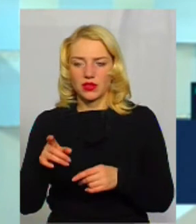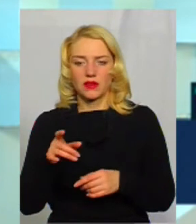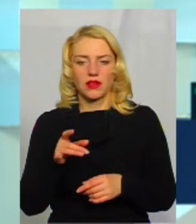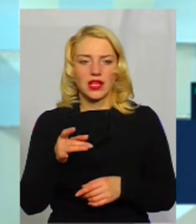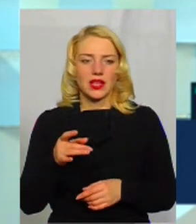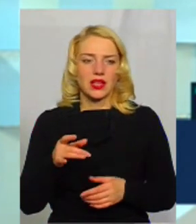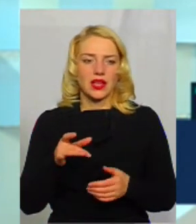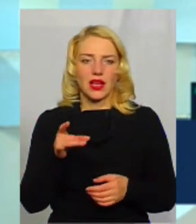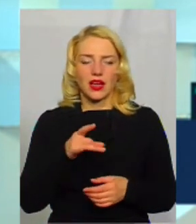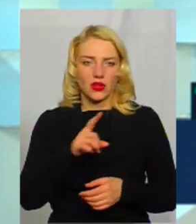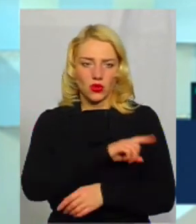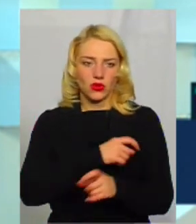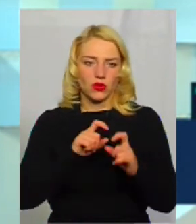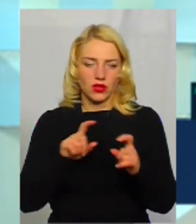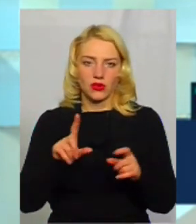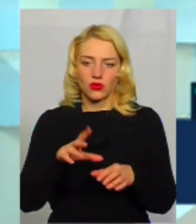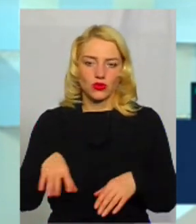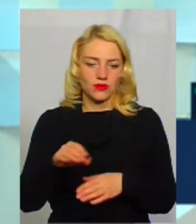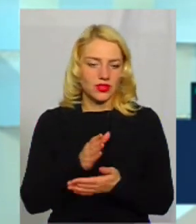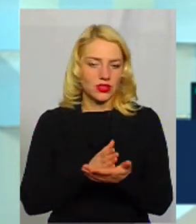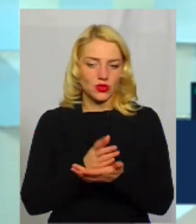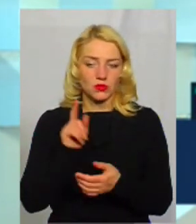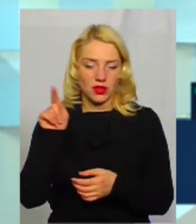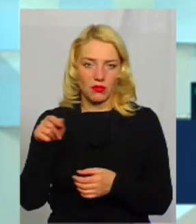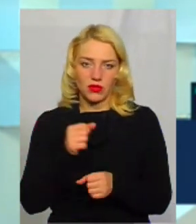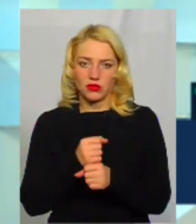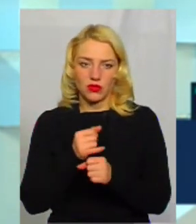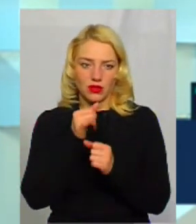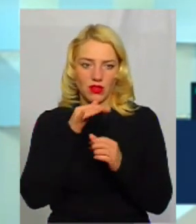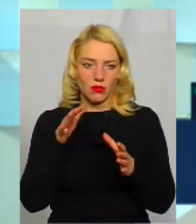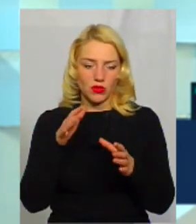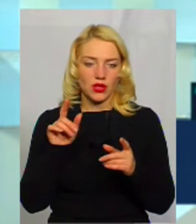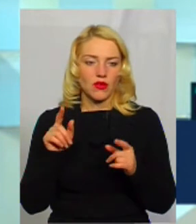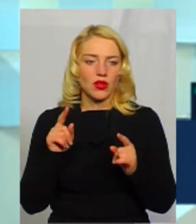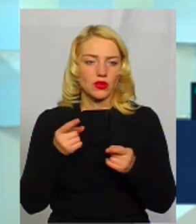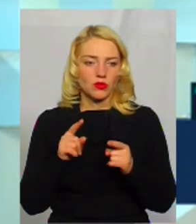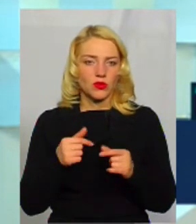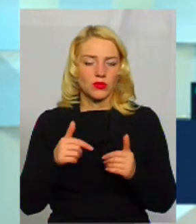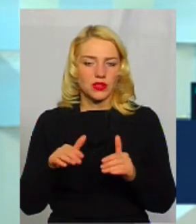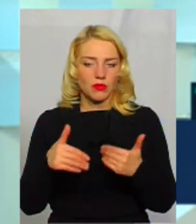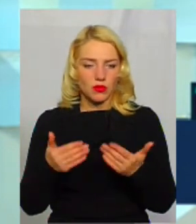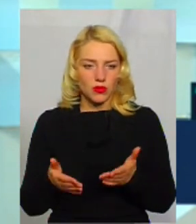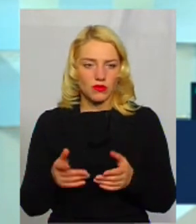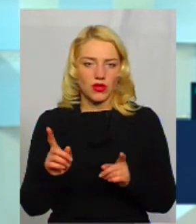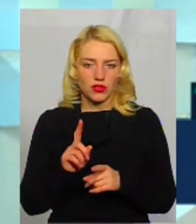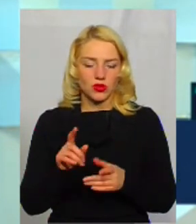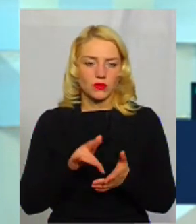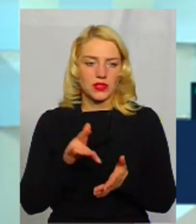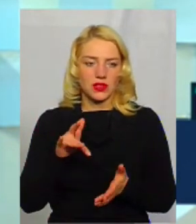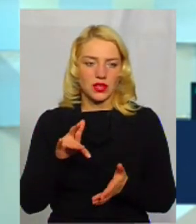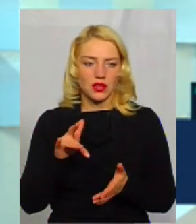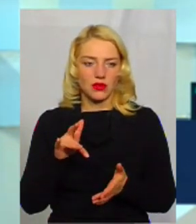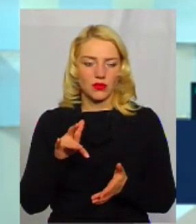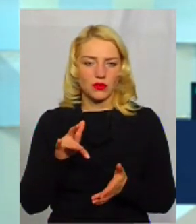але щоб всі служби працювали там, це неможливо. В тому числі, ми запропонували, щоб і в Центральному